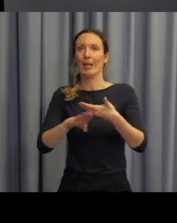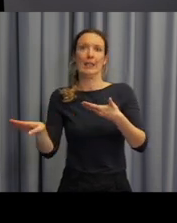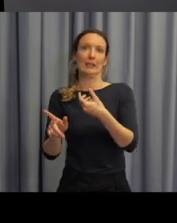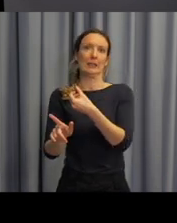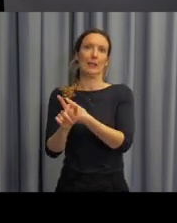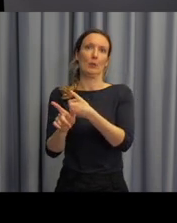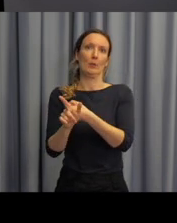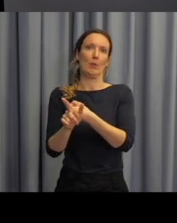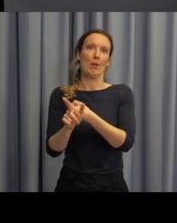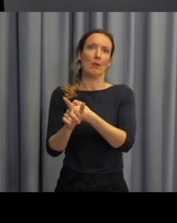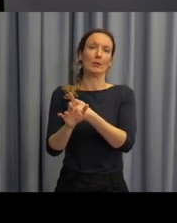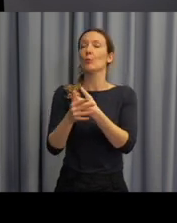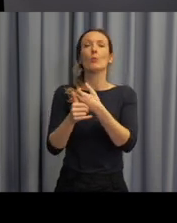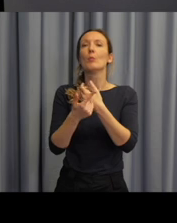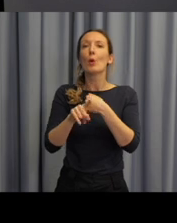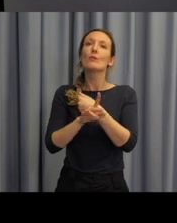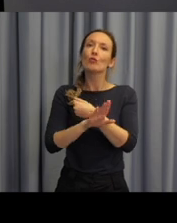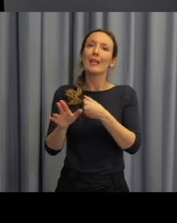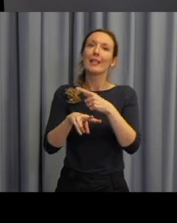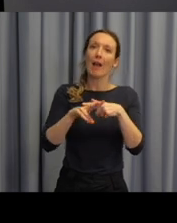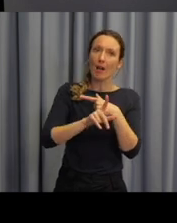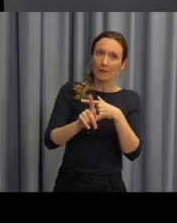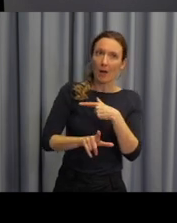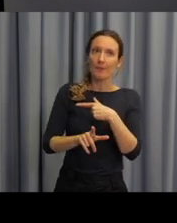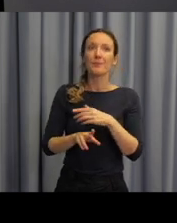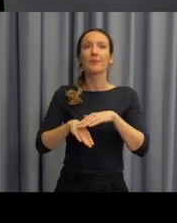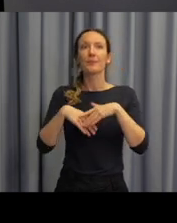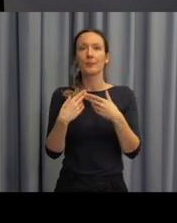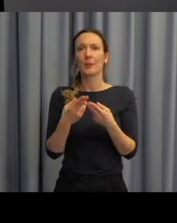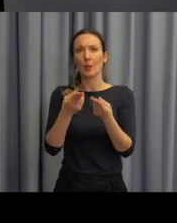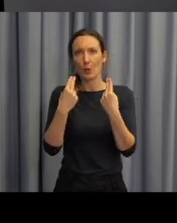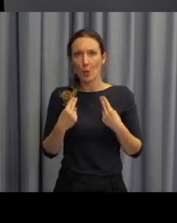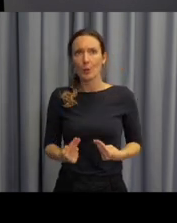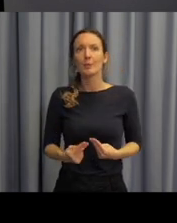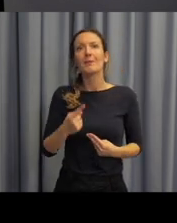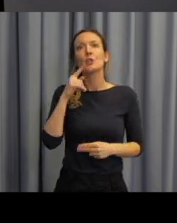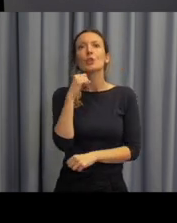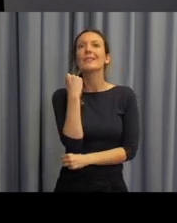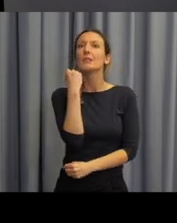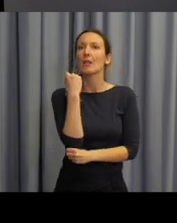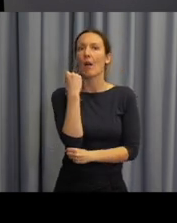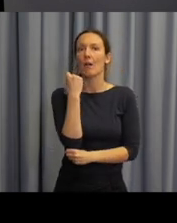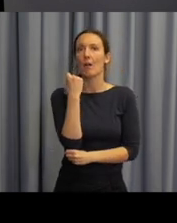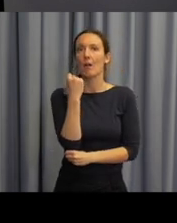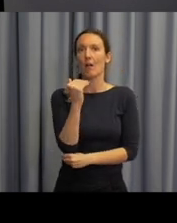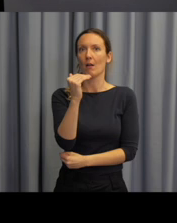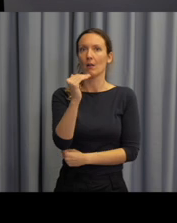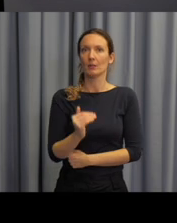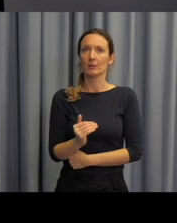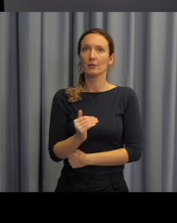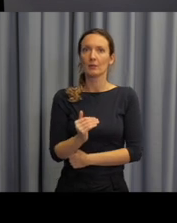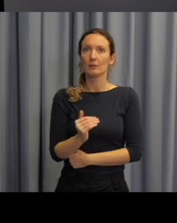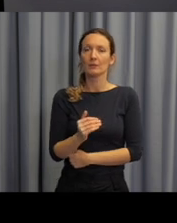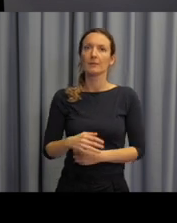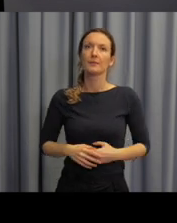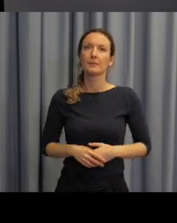soubory pracovních listů na úrovni A2. Zde je ukázka toho, jak vypadají ty základní charakteristiky, které